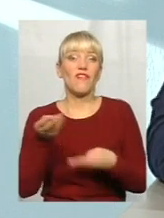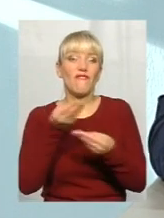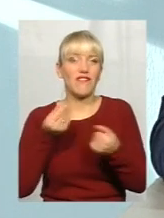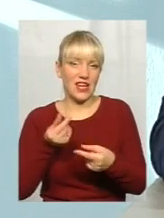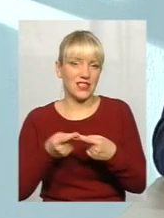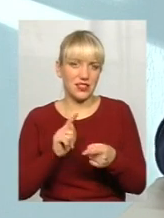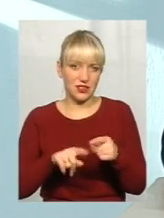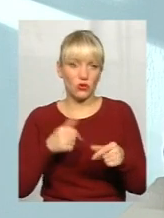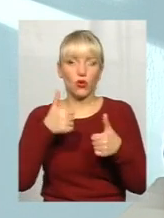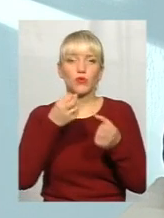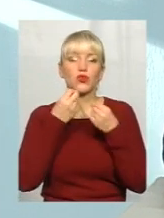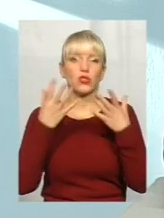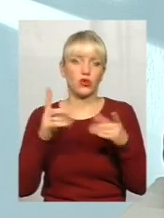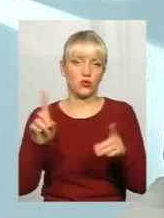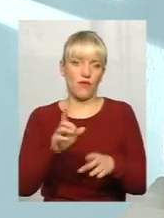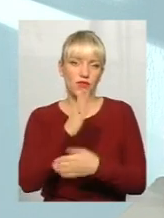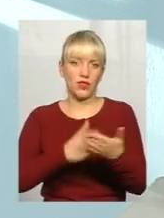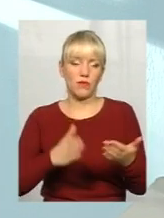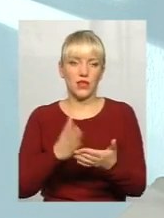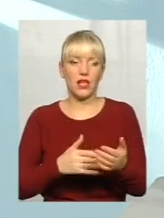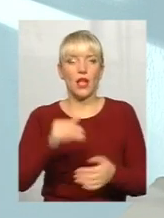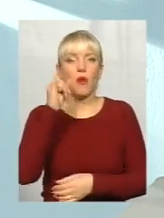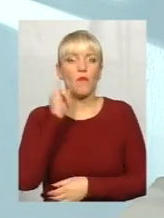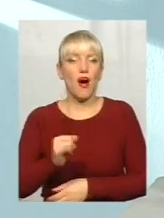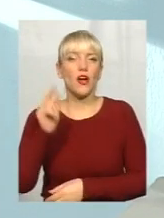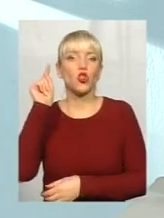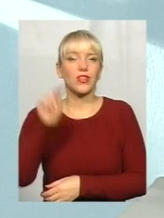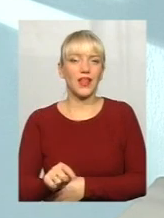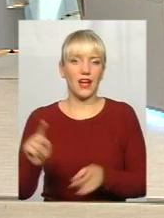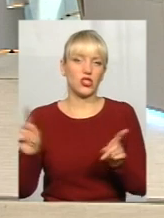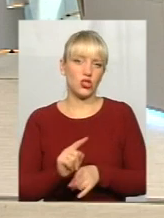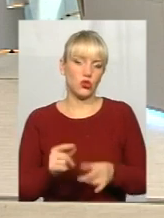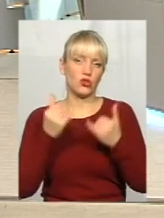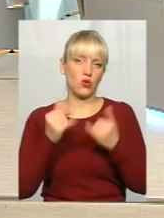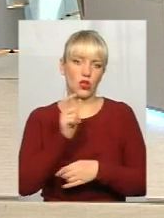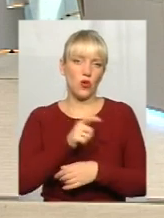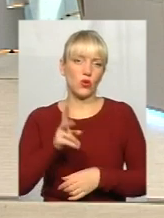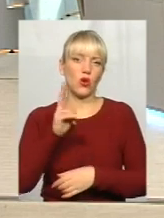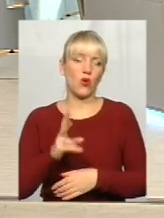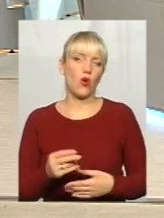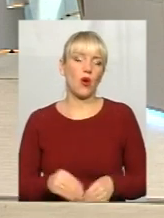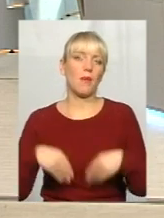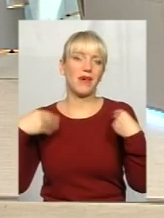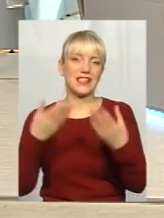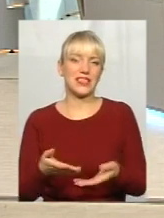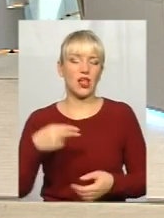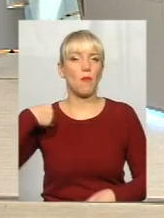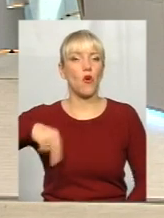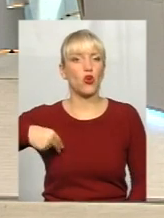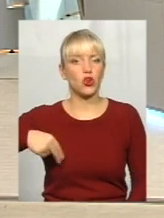відмінили, ми хоч сьогодні знаємо, хто за що відповідає. А погано те, що сьогодні ті люди, кого призначає Петро Порошенко,